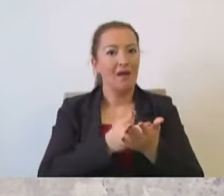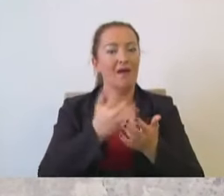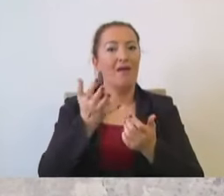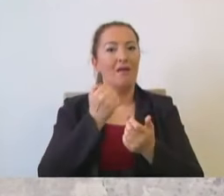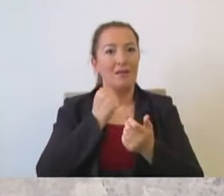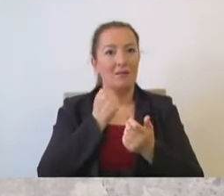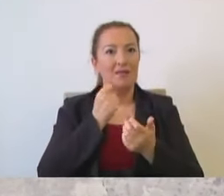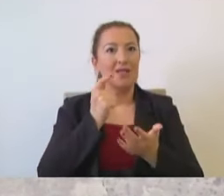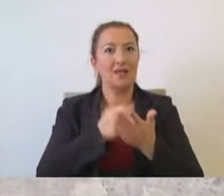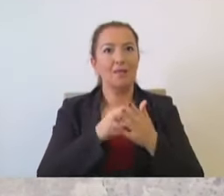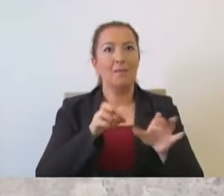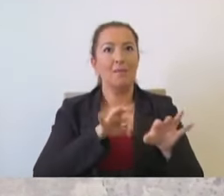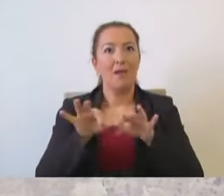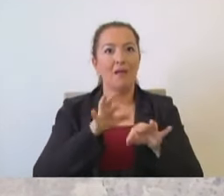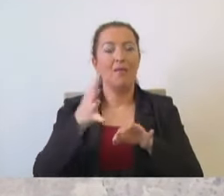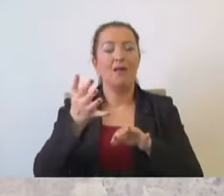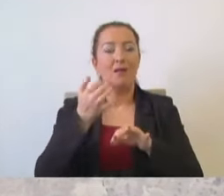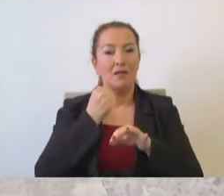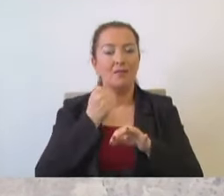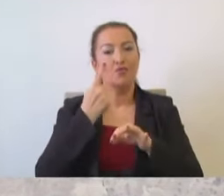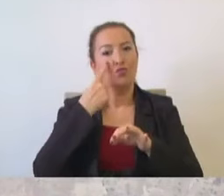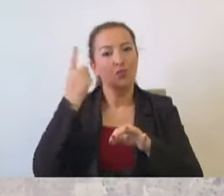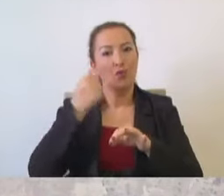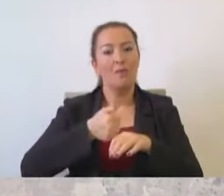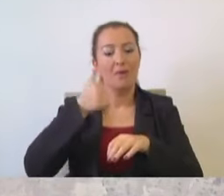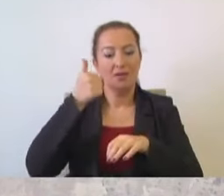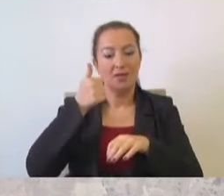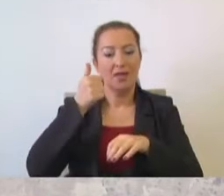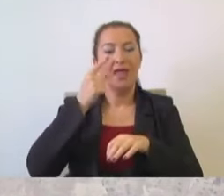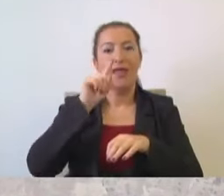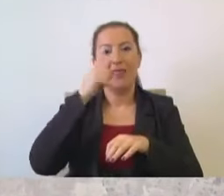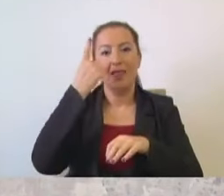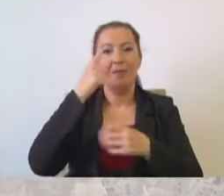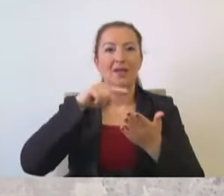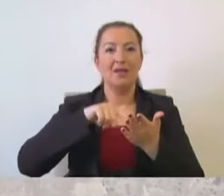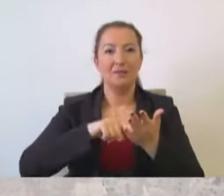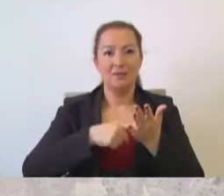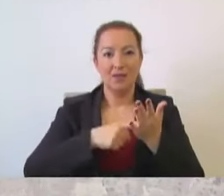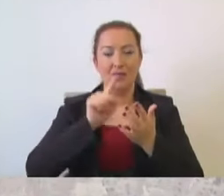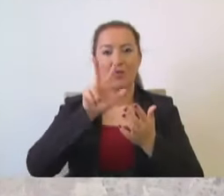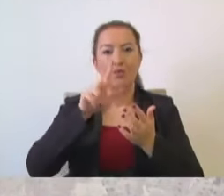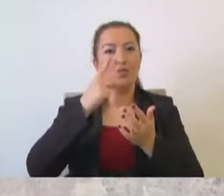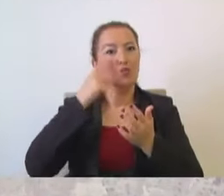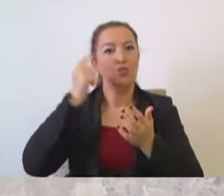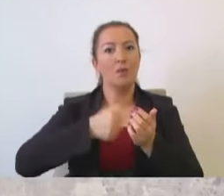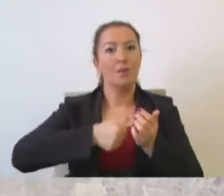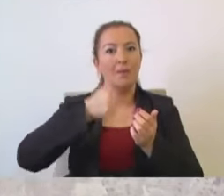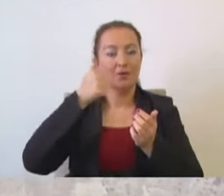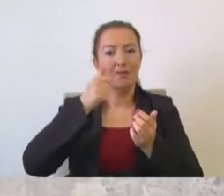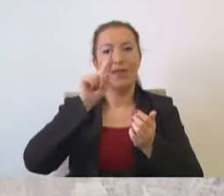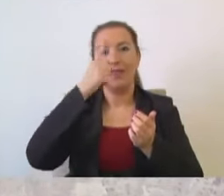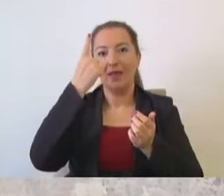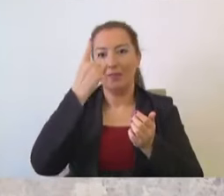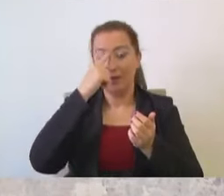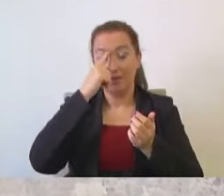alınmasını, yatırım planlamasına alınmasını, Cumhurbaşkanlığının tek bir imzasını, 13. Cumhurbaşkanımızın